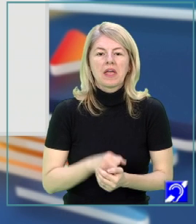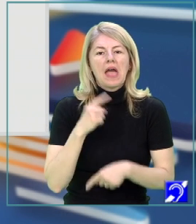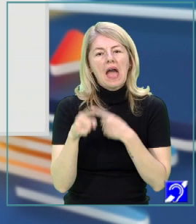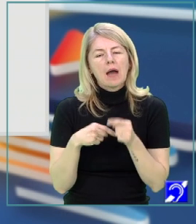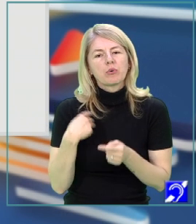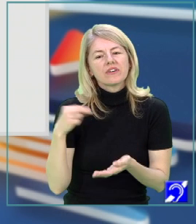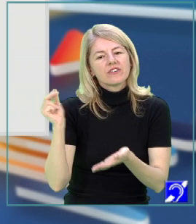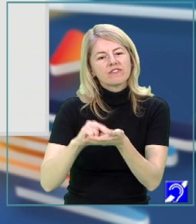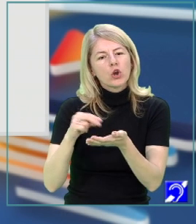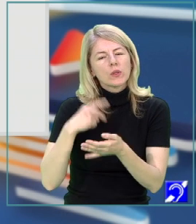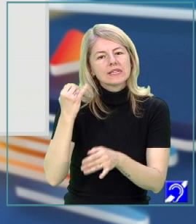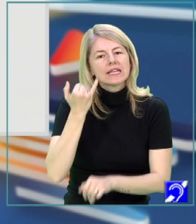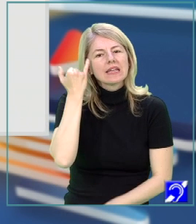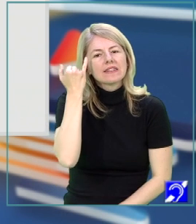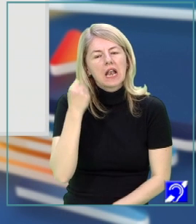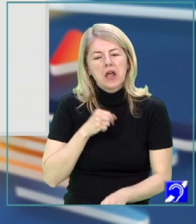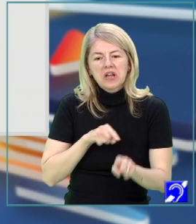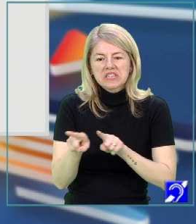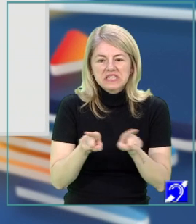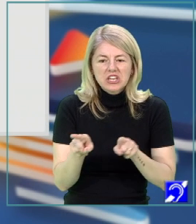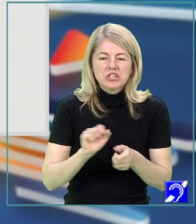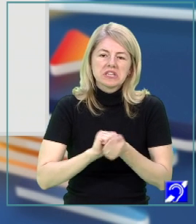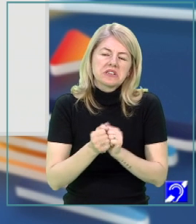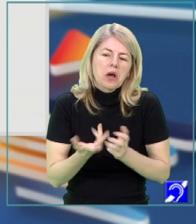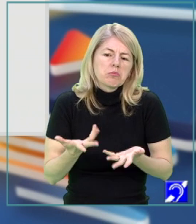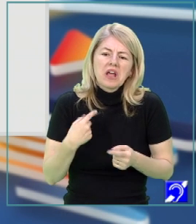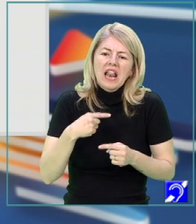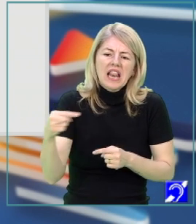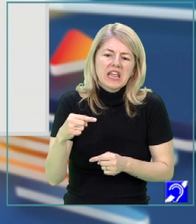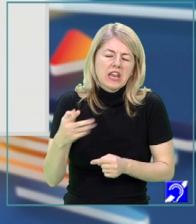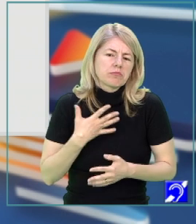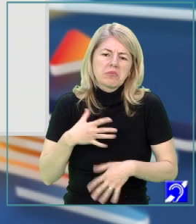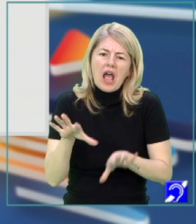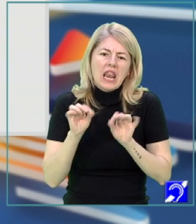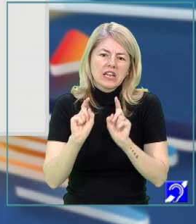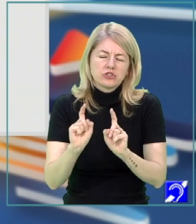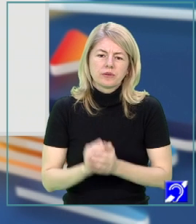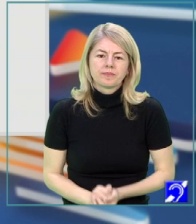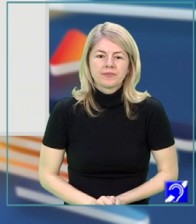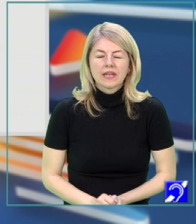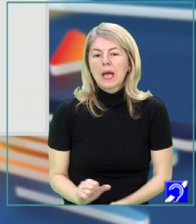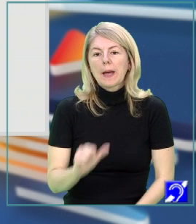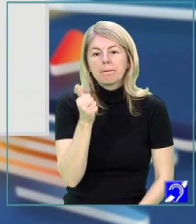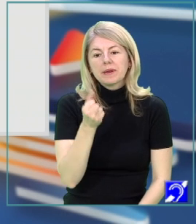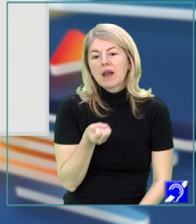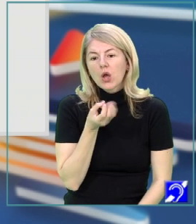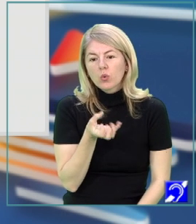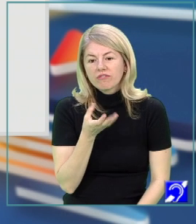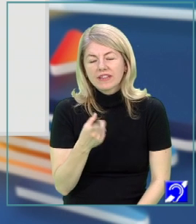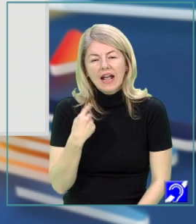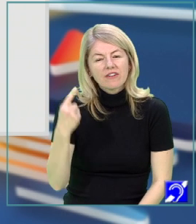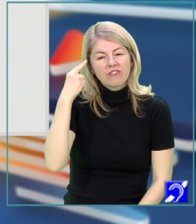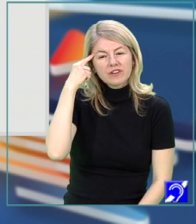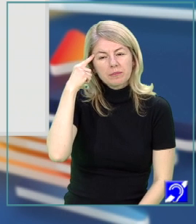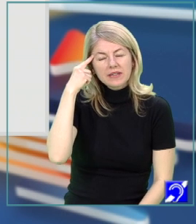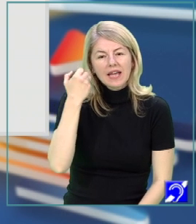apoi vă notați cu săgeți sau nu neapărat cu săgeți și cu liniuță, este alegerea voastră, primele cuvinte care vă vin